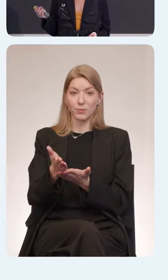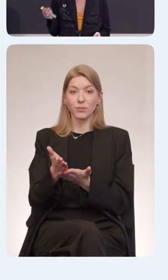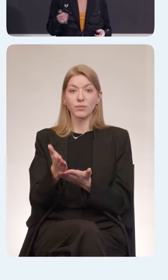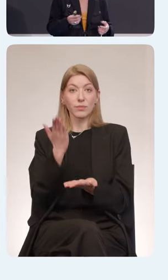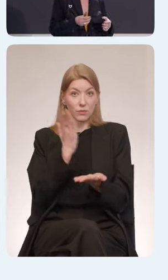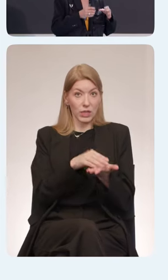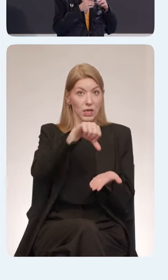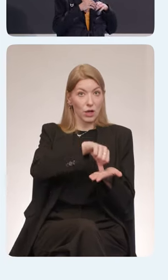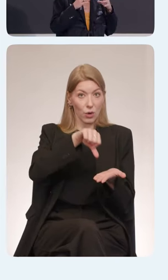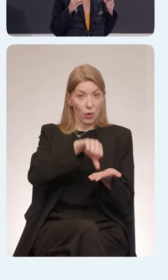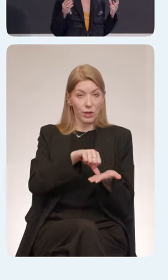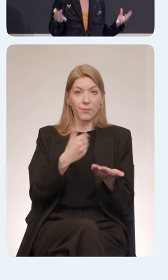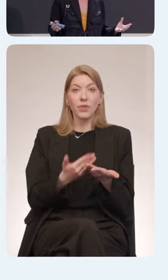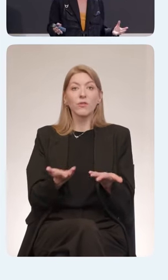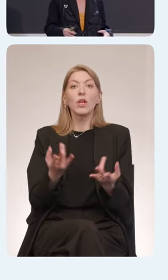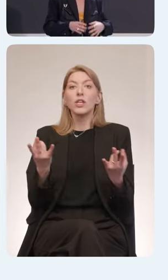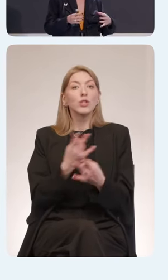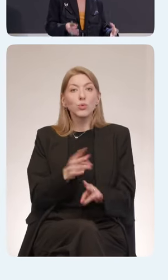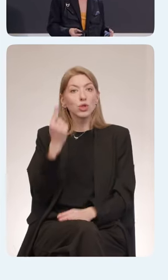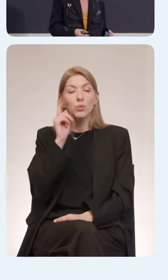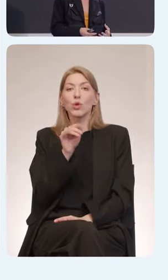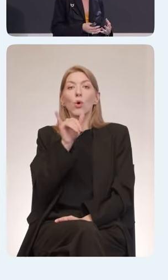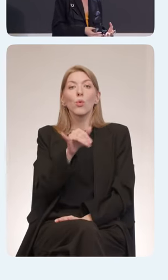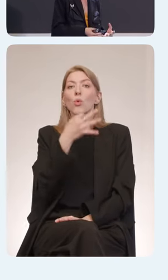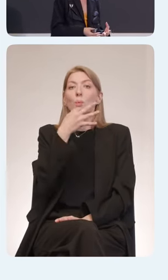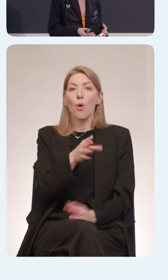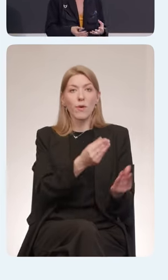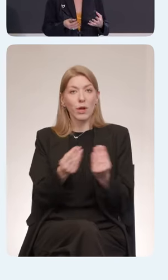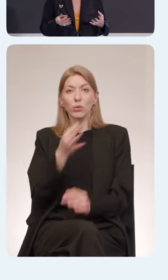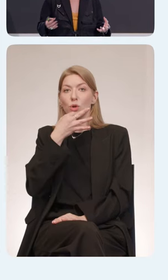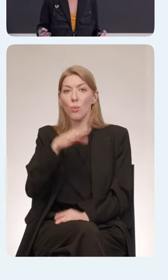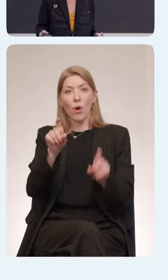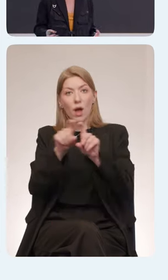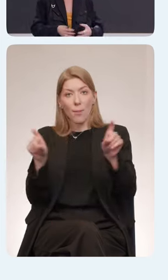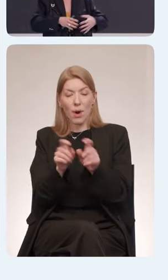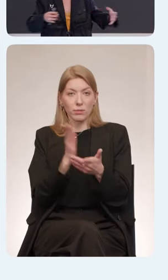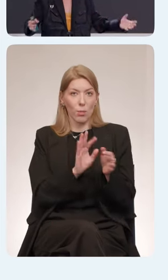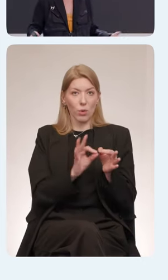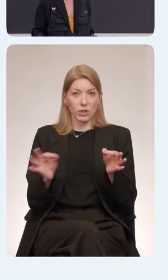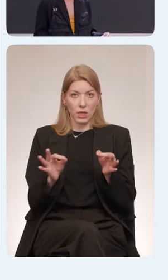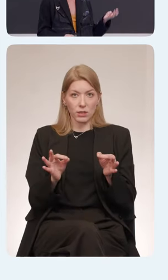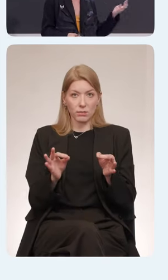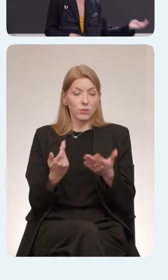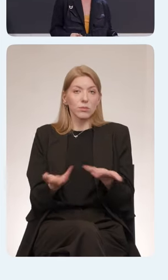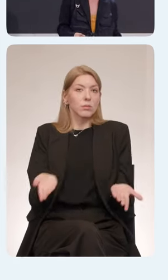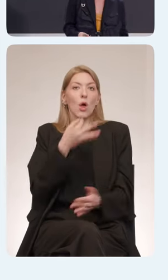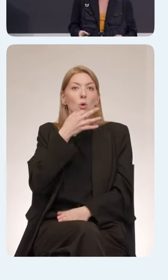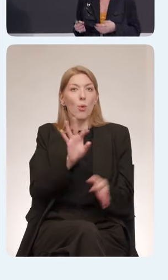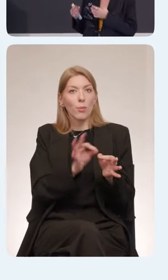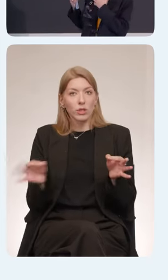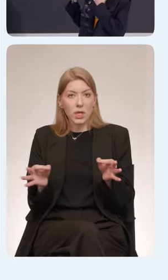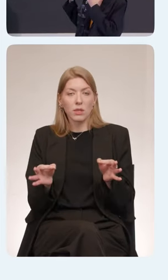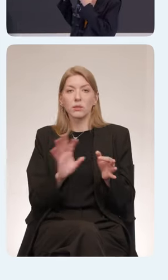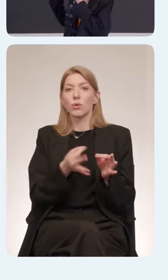подразумевает то, что у любого продукта, у любой компании, у любого бизнеса существует процесс. Ну, любой процесс. Процесс найма,